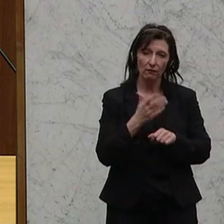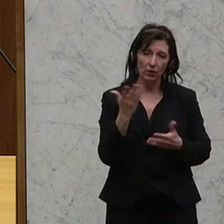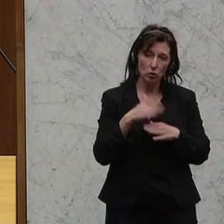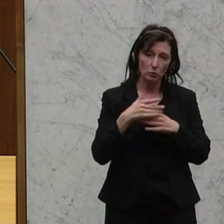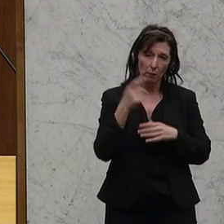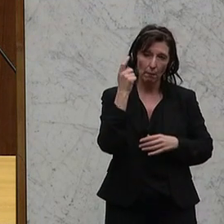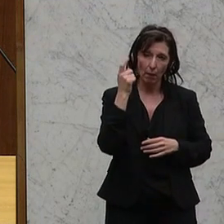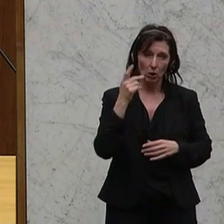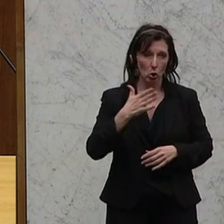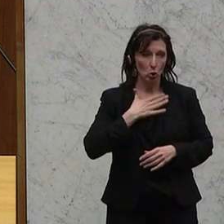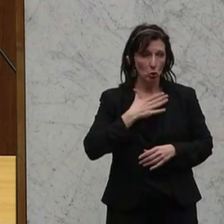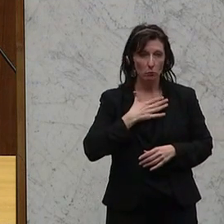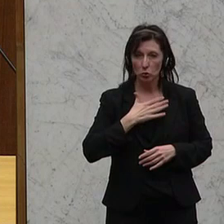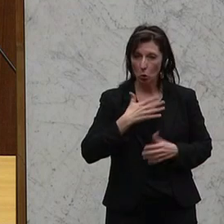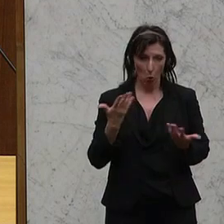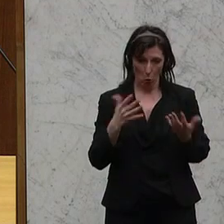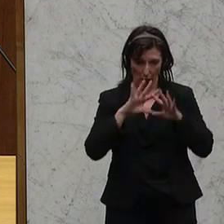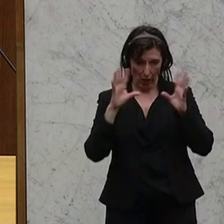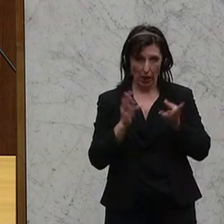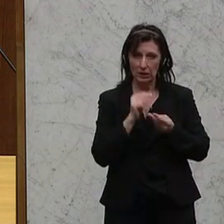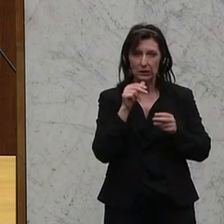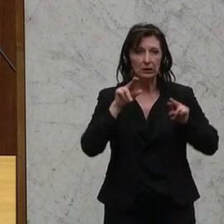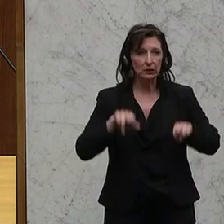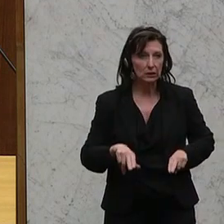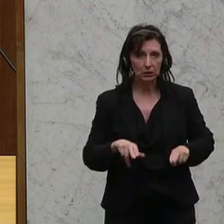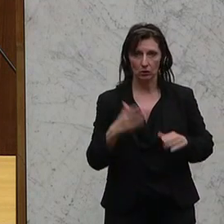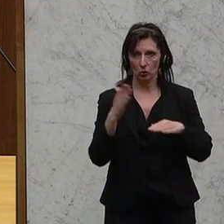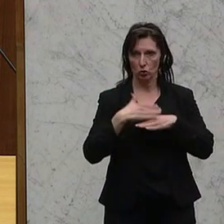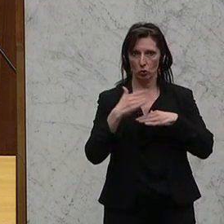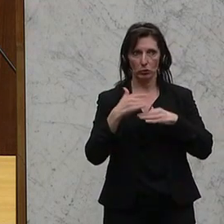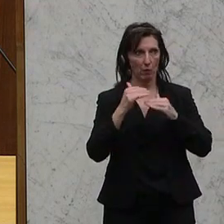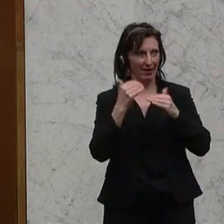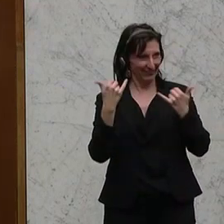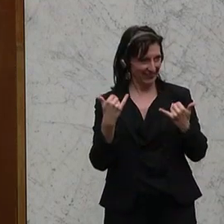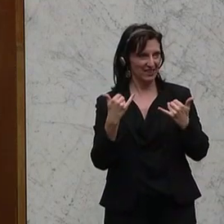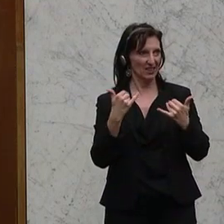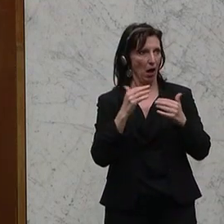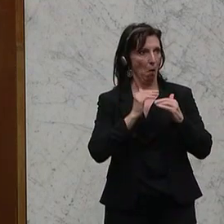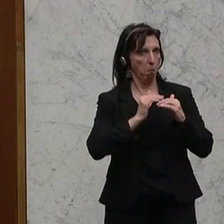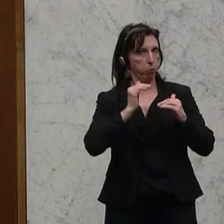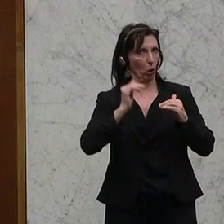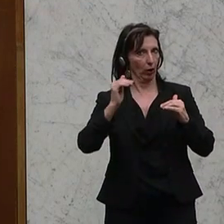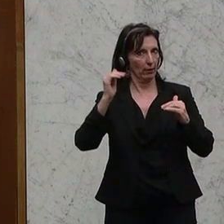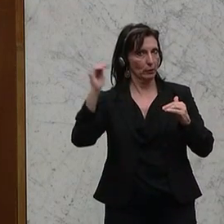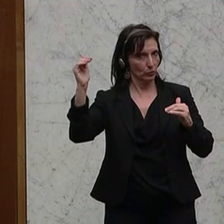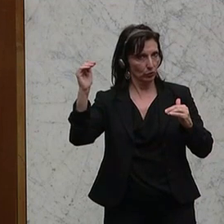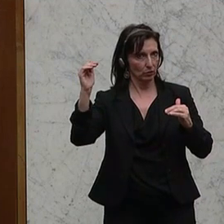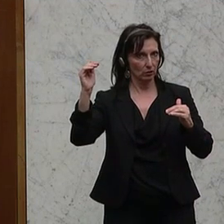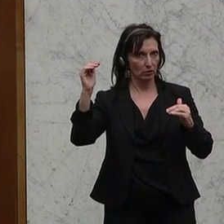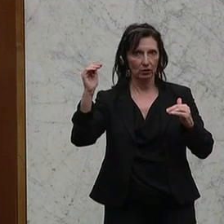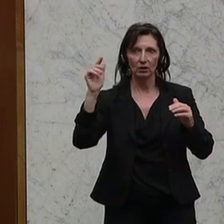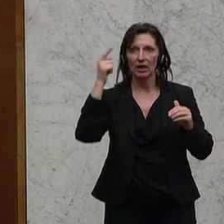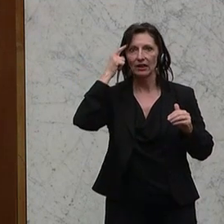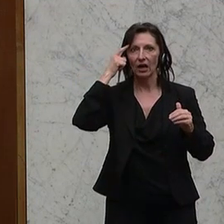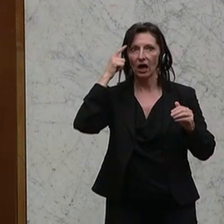das steht sowieso nicht richtig, das Gebilde, wie die Progression jetzt verläuft, dann kann man natürlich, wenn man die kalte